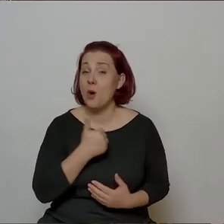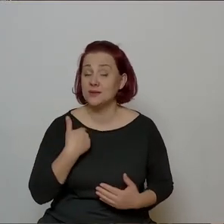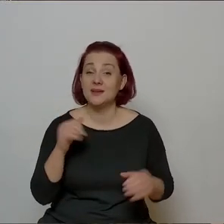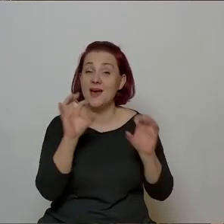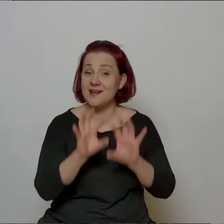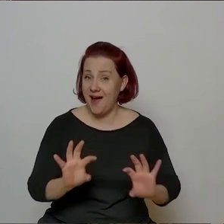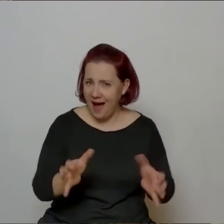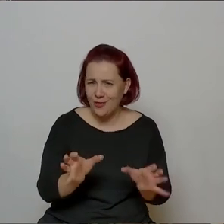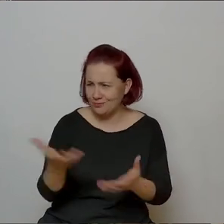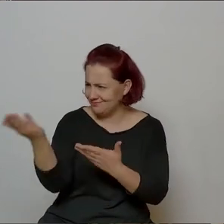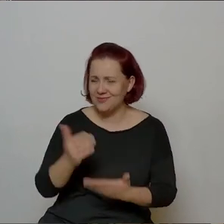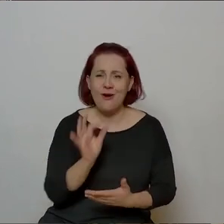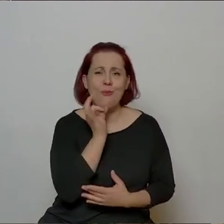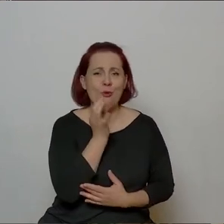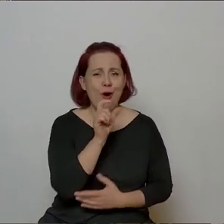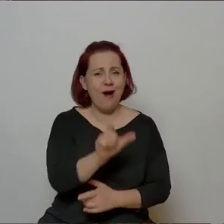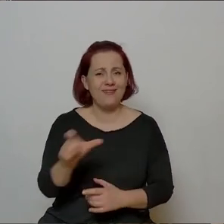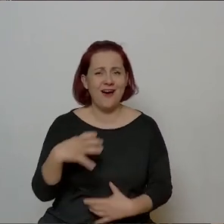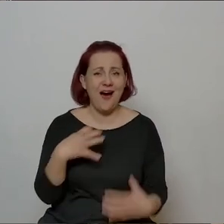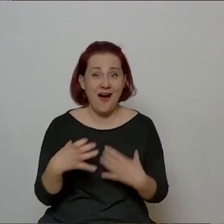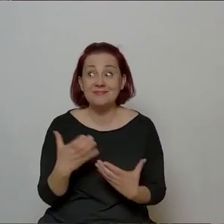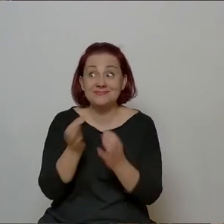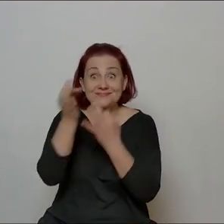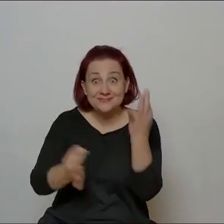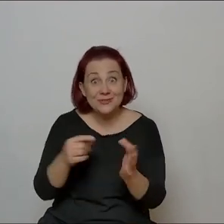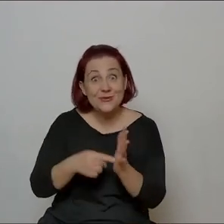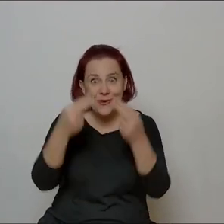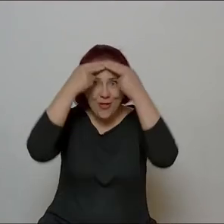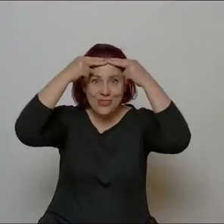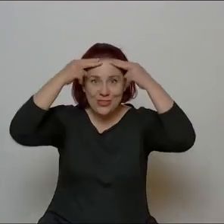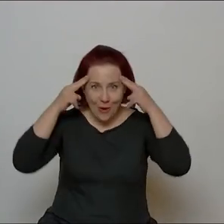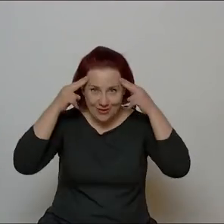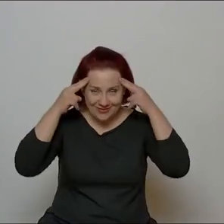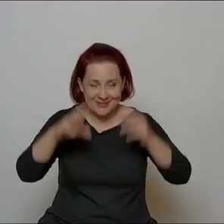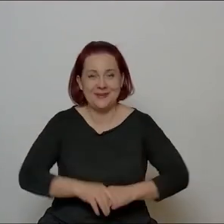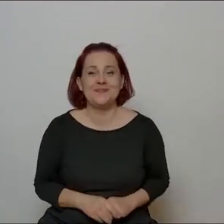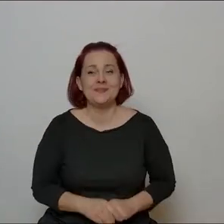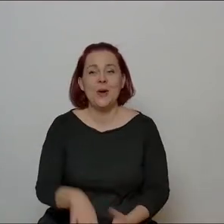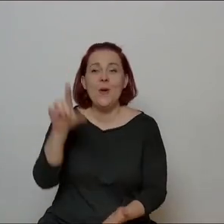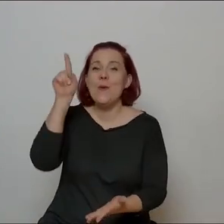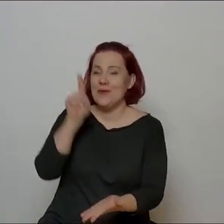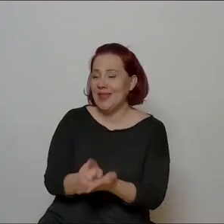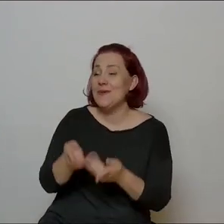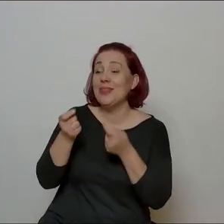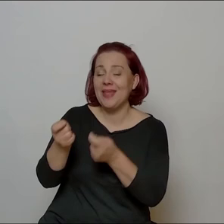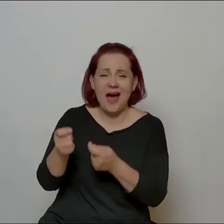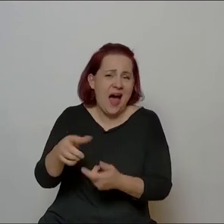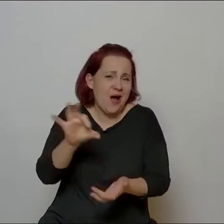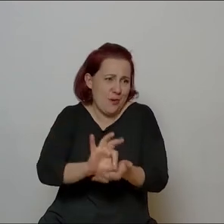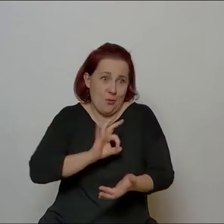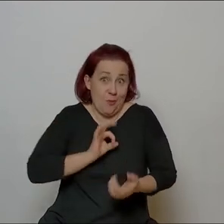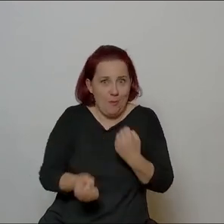zaśpiewali Norwida i udało mi się namówić, nie ukrywam, że był to mój pomysł, być może